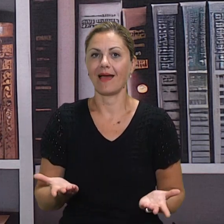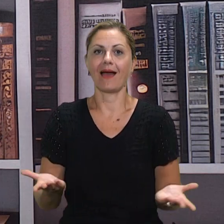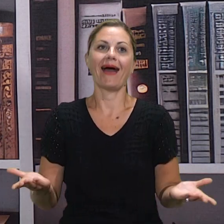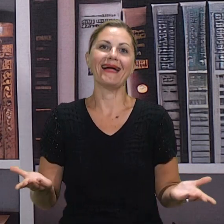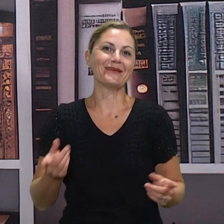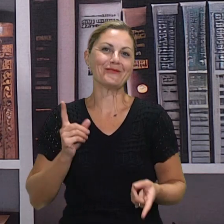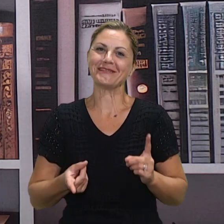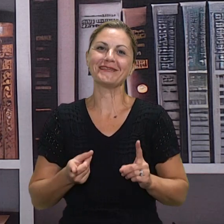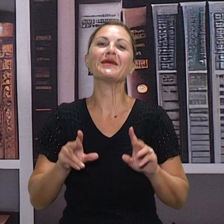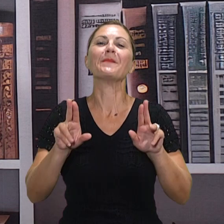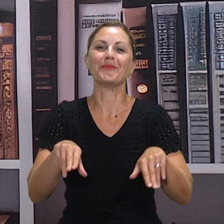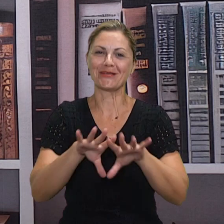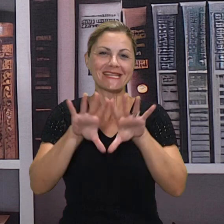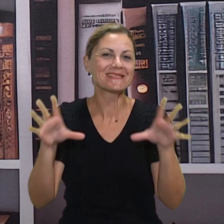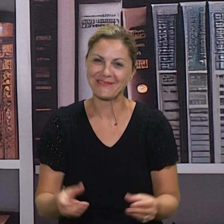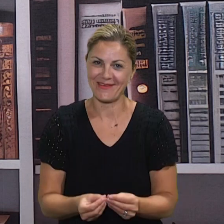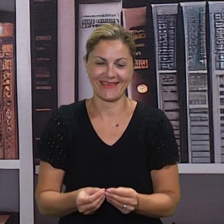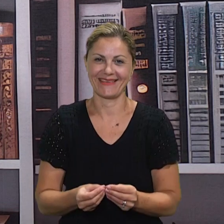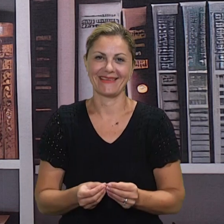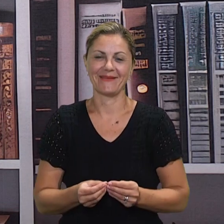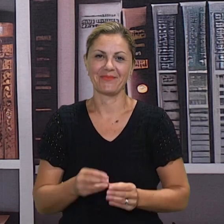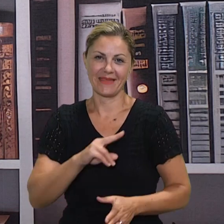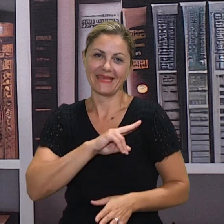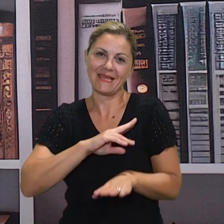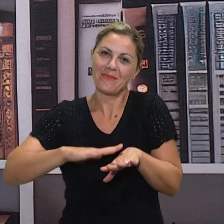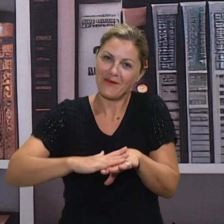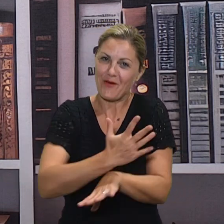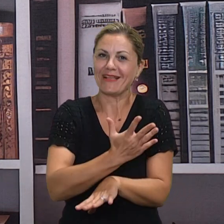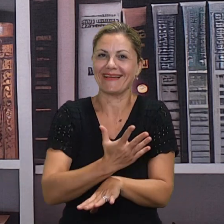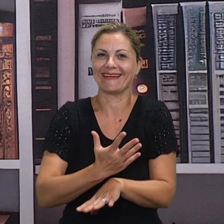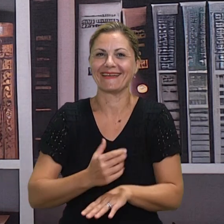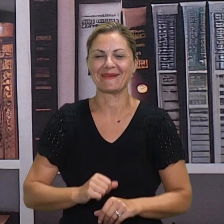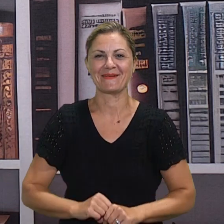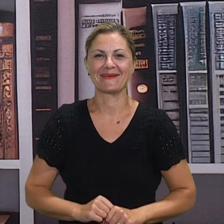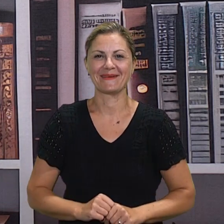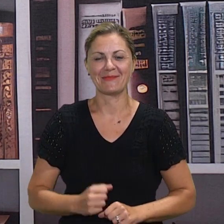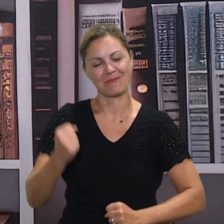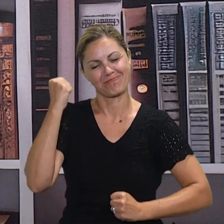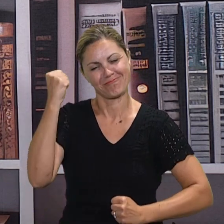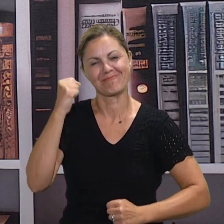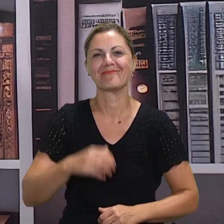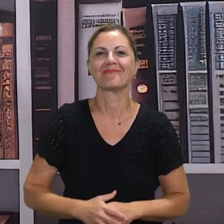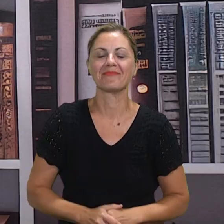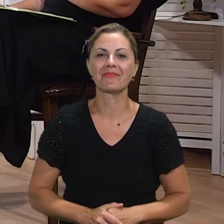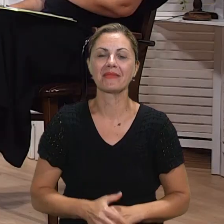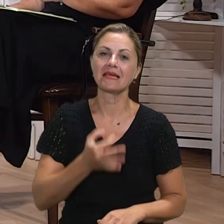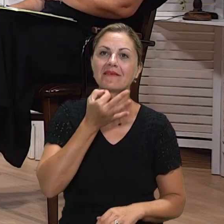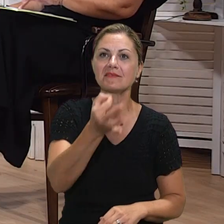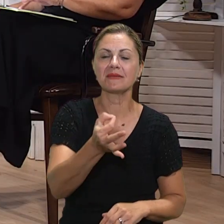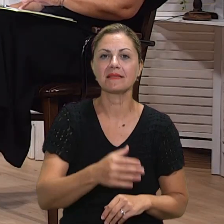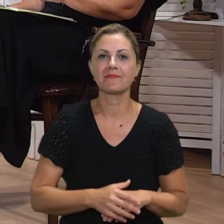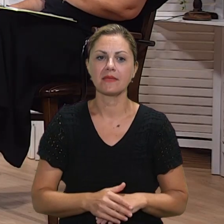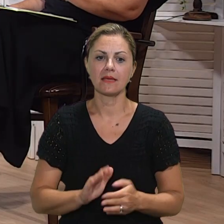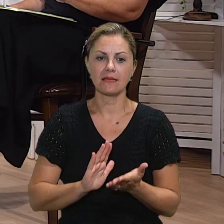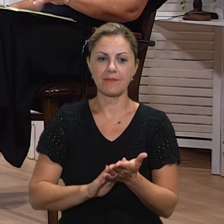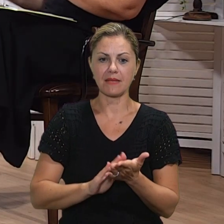toga što jedan učitelj ne može. To je nekako naša super moć. To je ipak poziv, tako? Tako je. Je li današnje